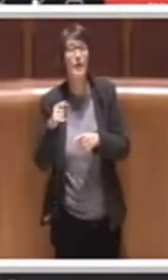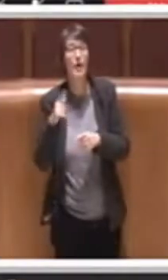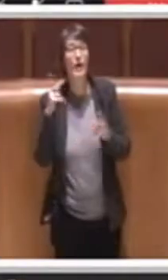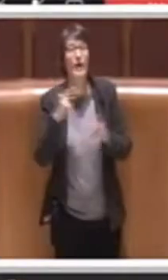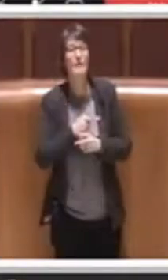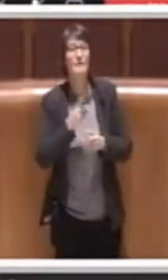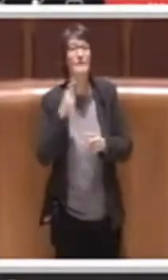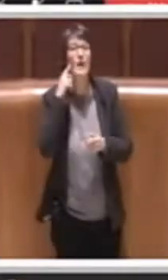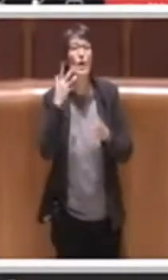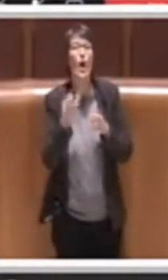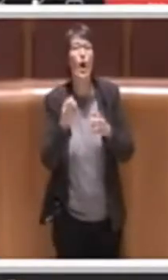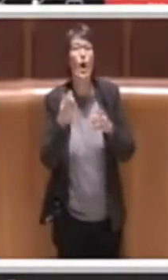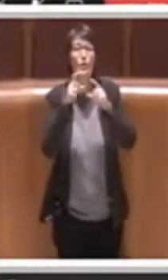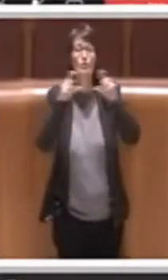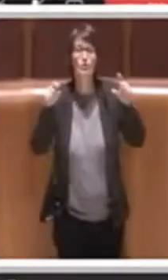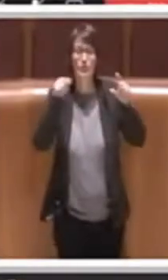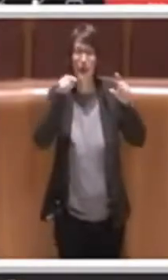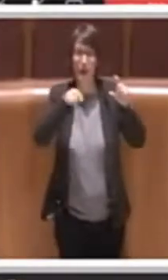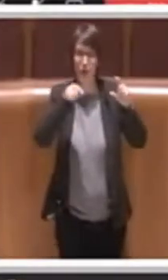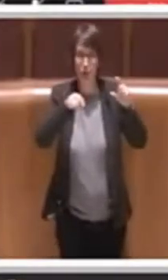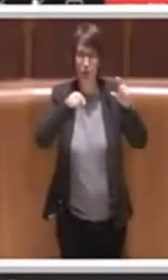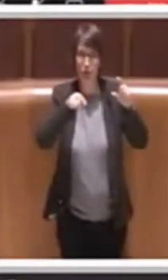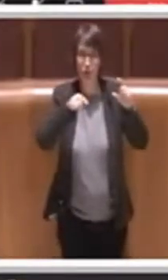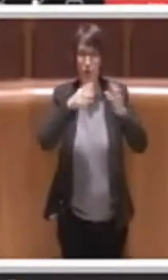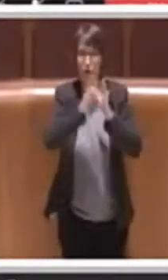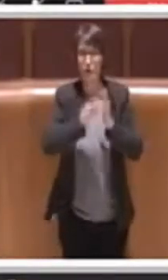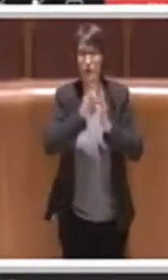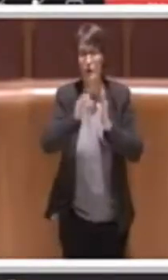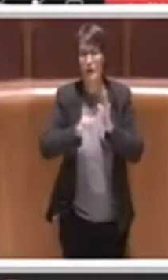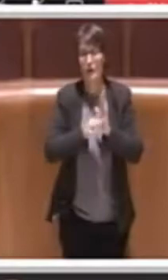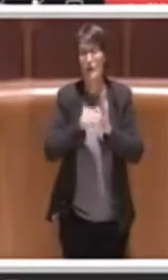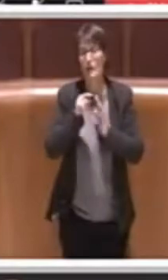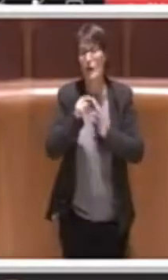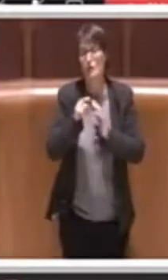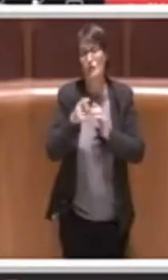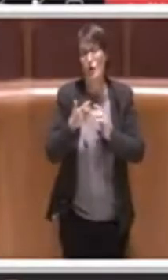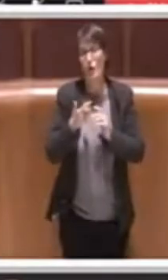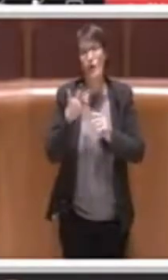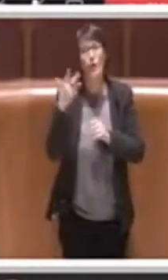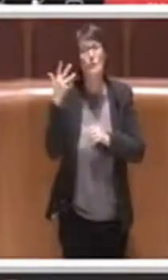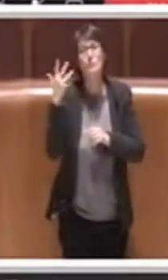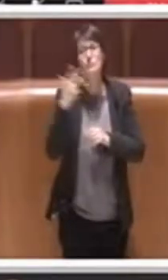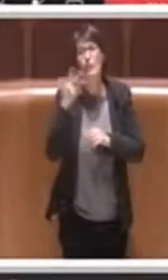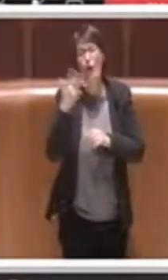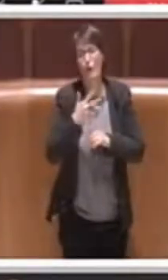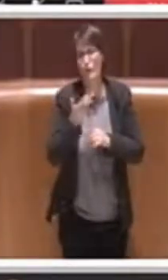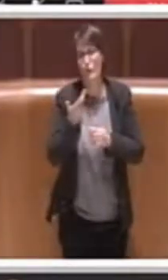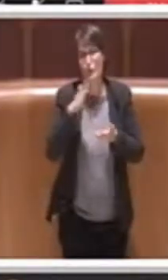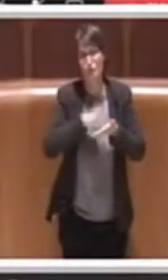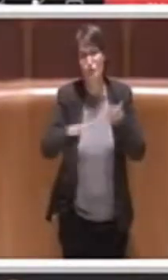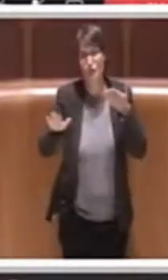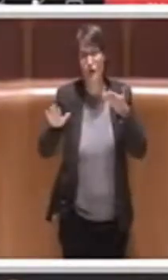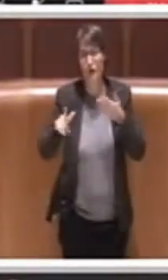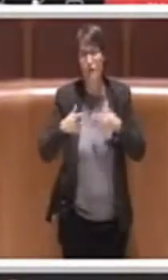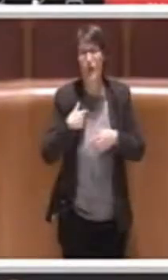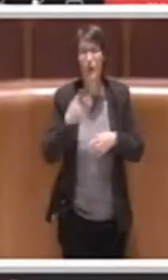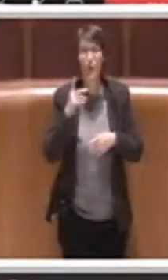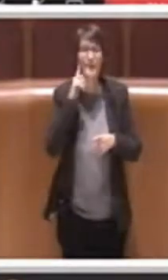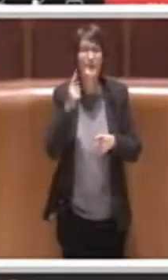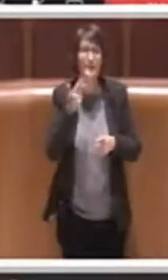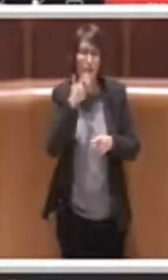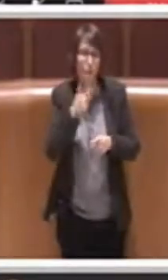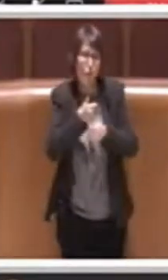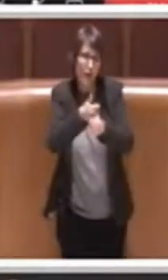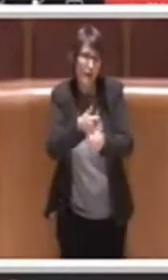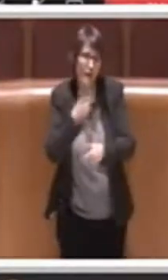era stato confuso per un rifuso. Quindi le parole sono pesanti, le dico subito che è inutile se deve continuare su questo, la